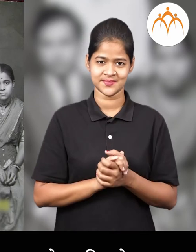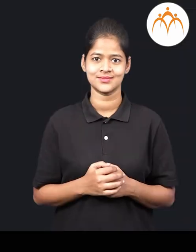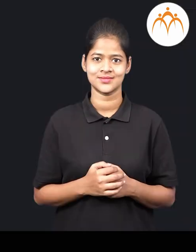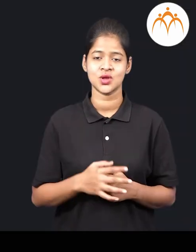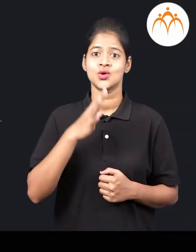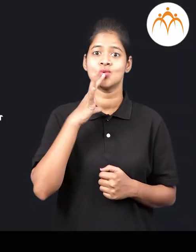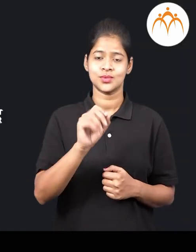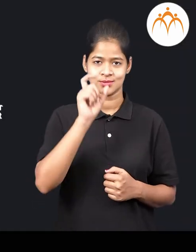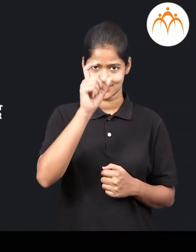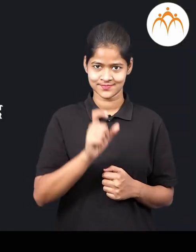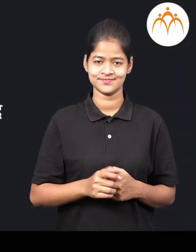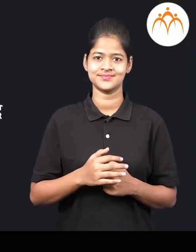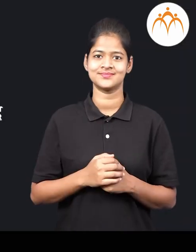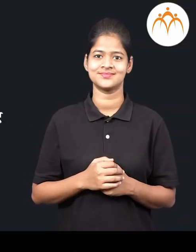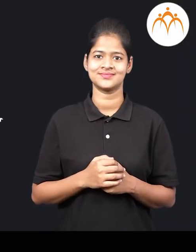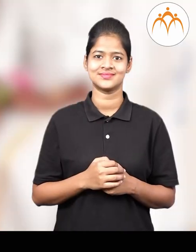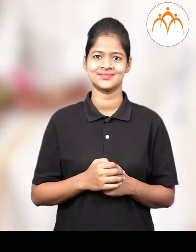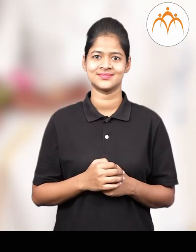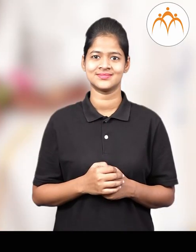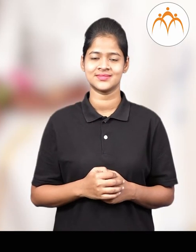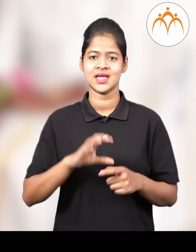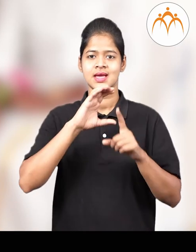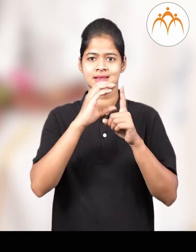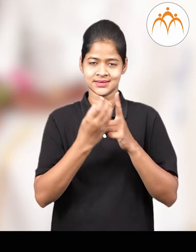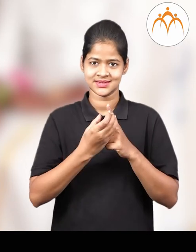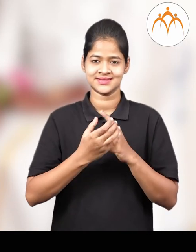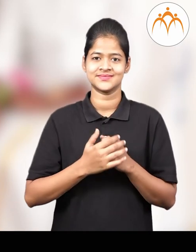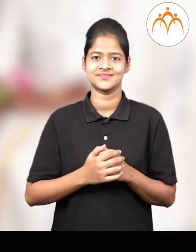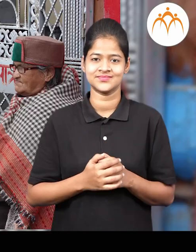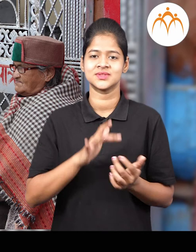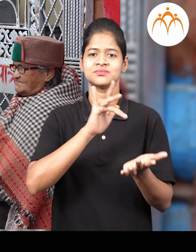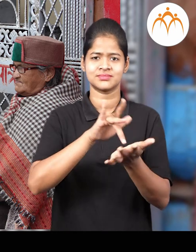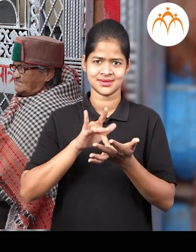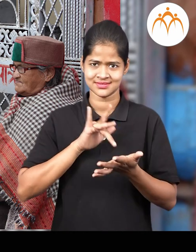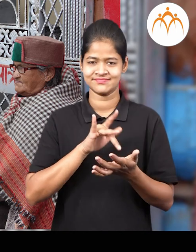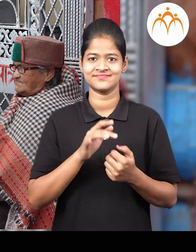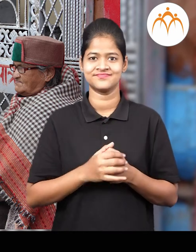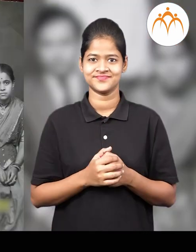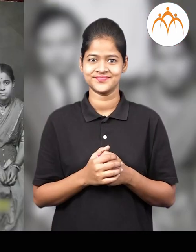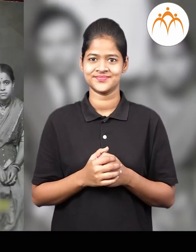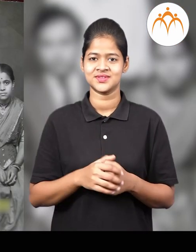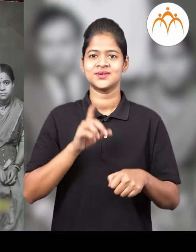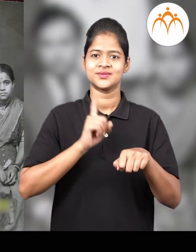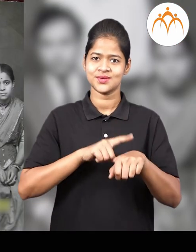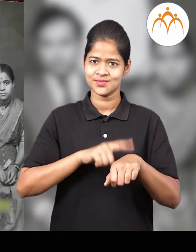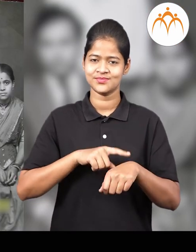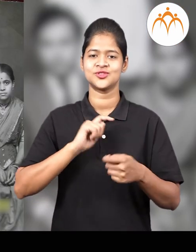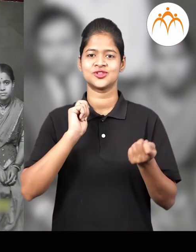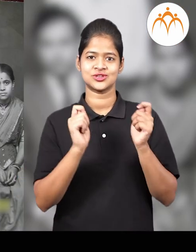पारिभाशिक शब्द सांस्कुरुतिक, भवगोलिक, काल,